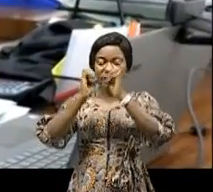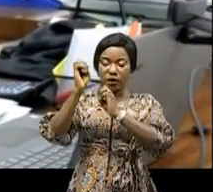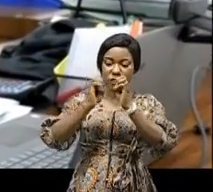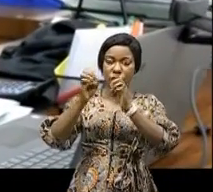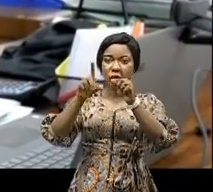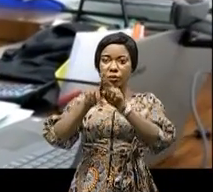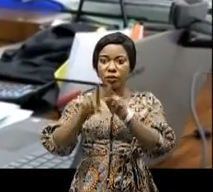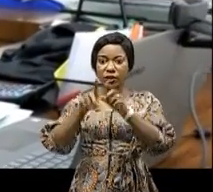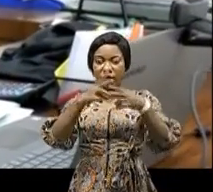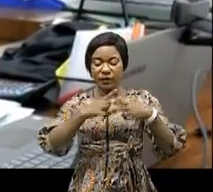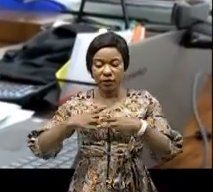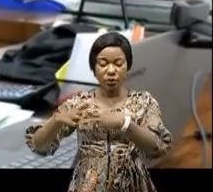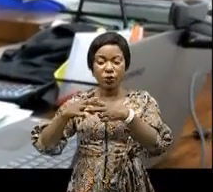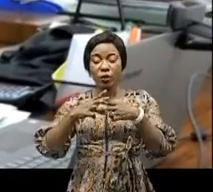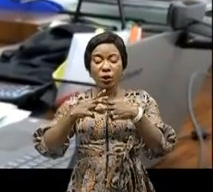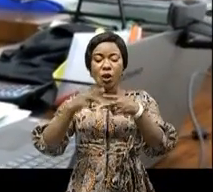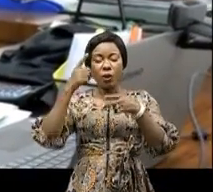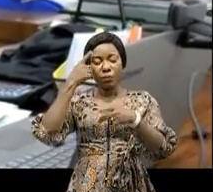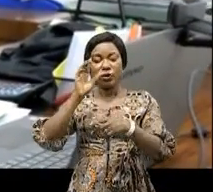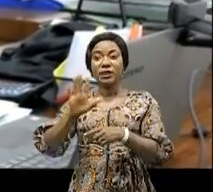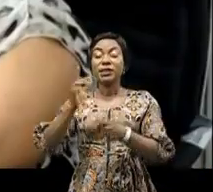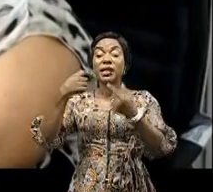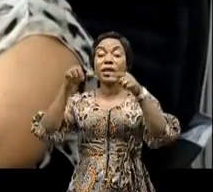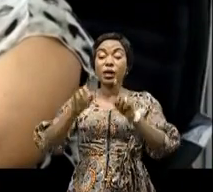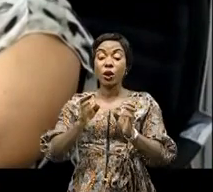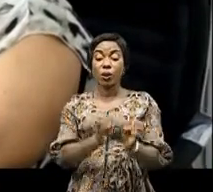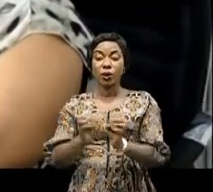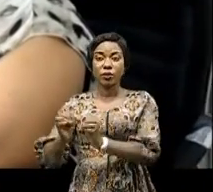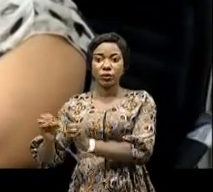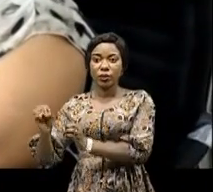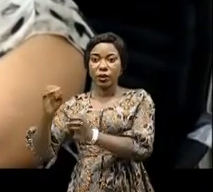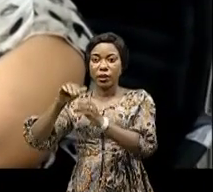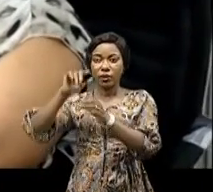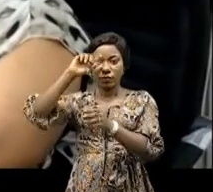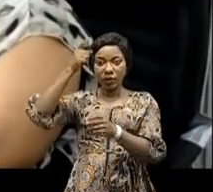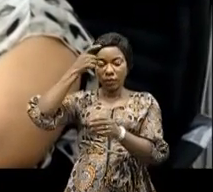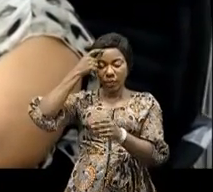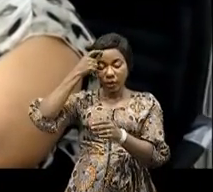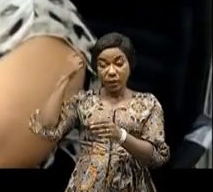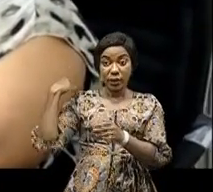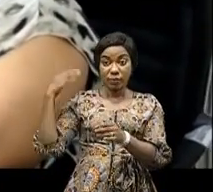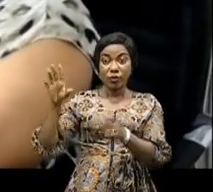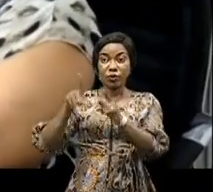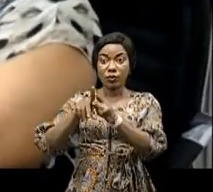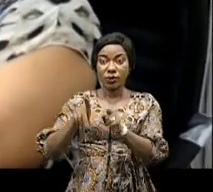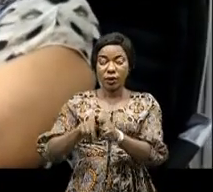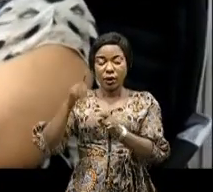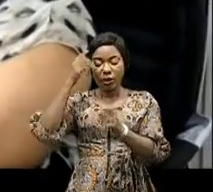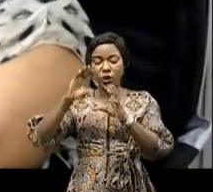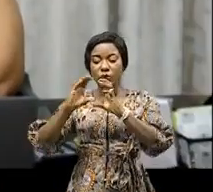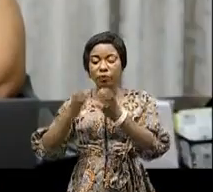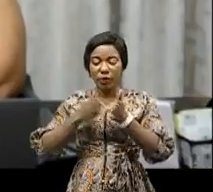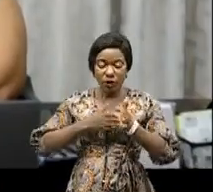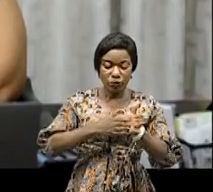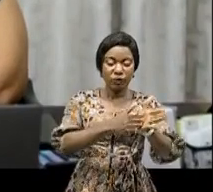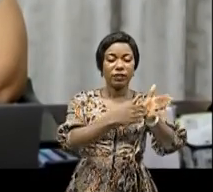la révisitation de curricula tous les cinq ans, l'organisation de la gouvernance des établissements et l'instauration d'un comité de suivi